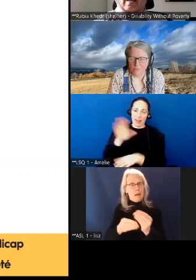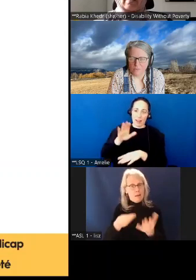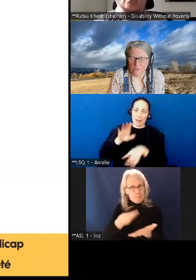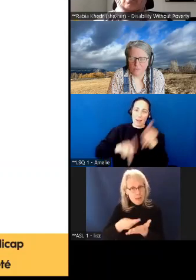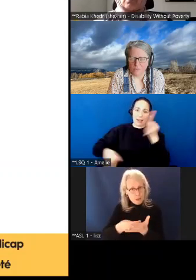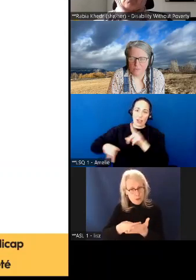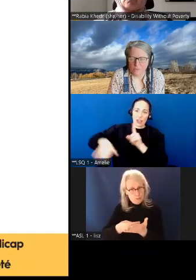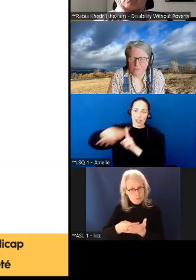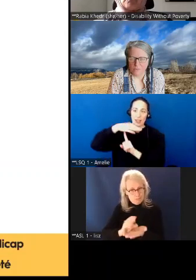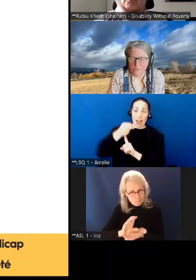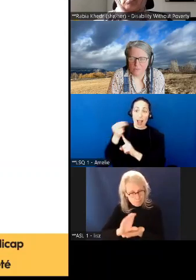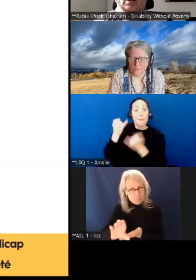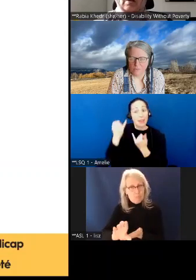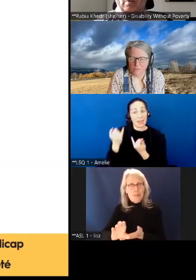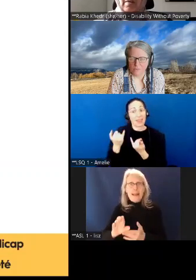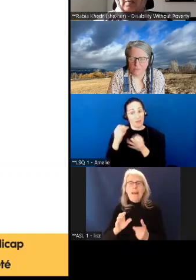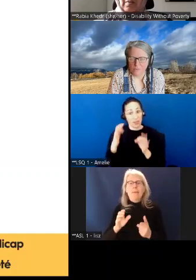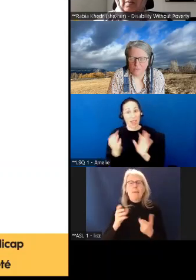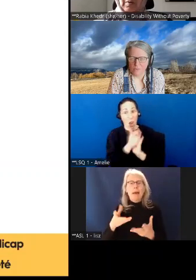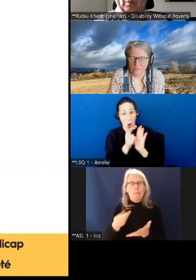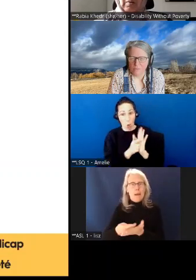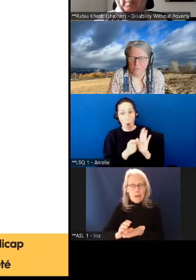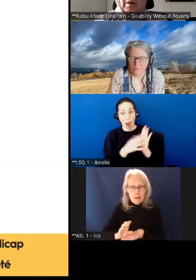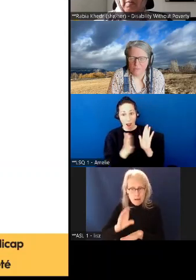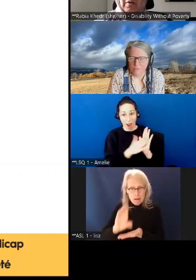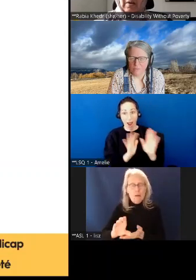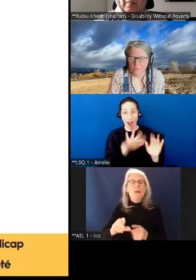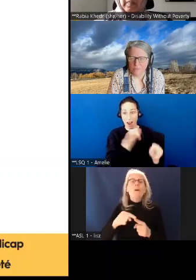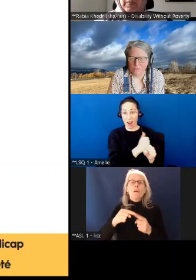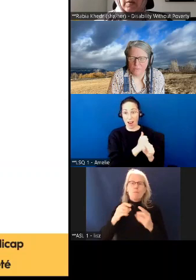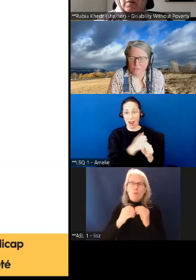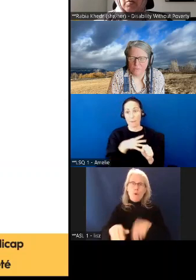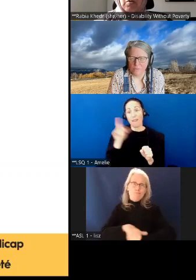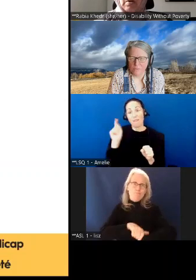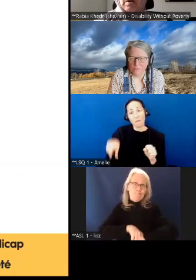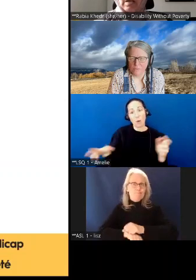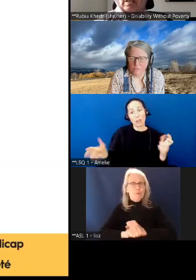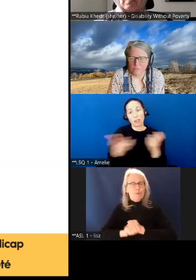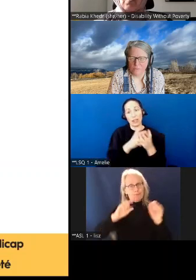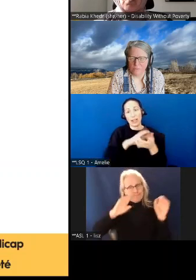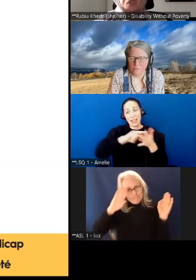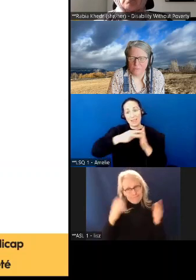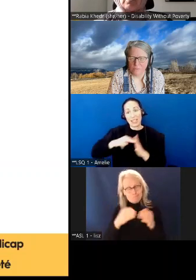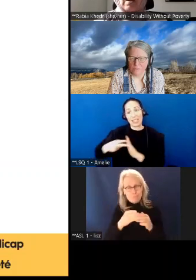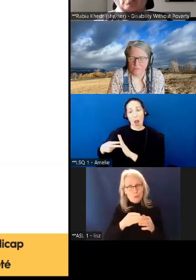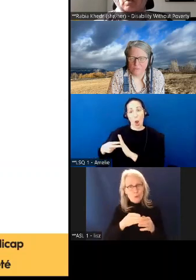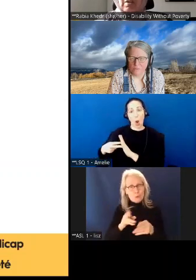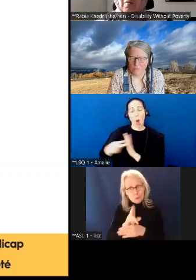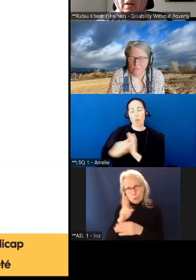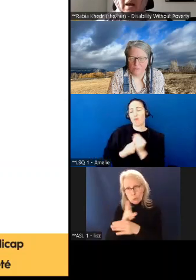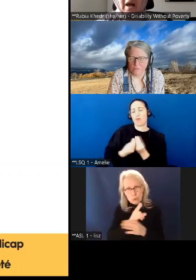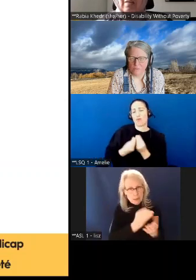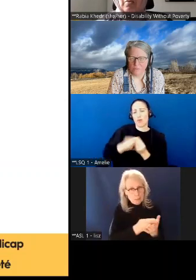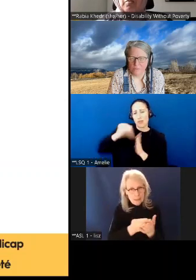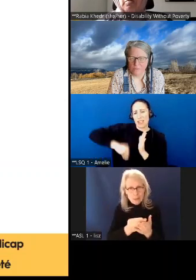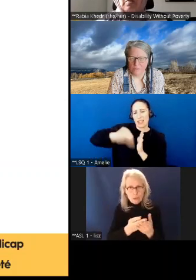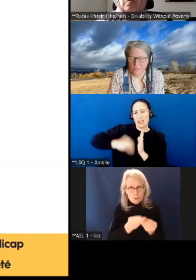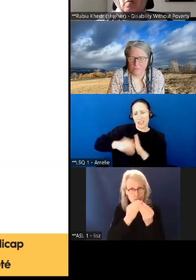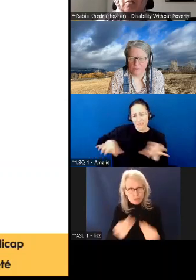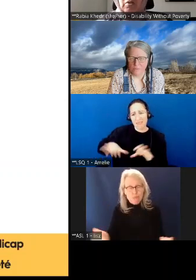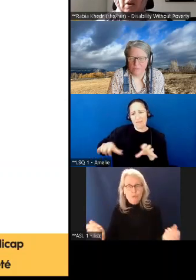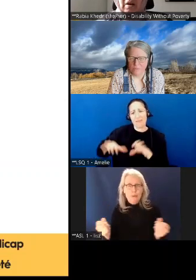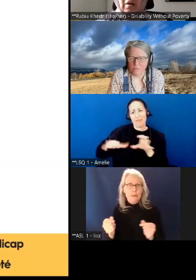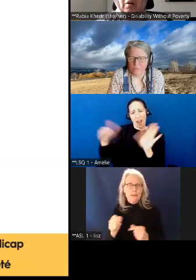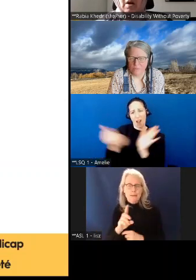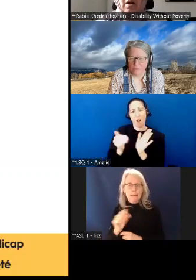handicap a maintenant une loi, mais il faut définir la prestation. Il y a encore beaucoup de travail à faire. Et